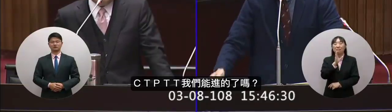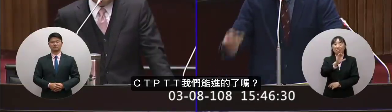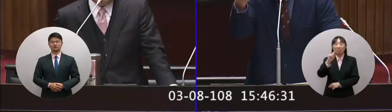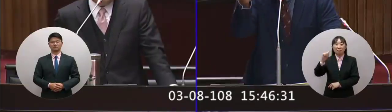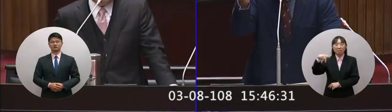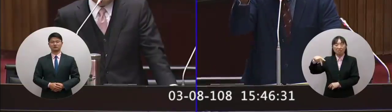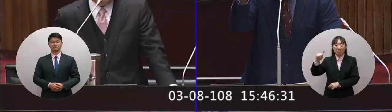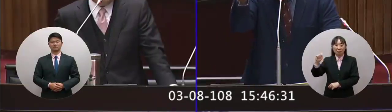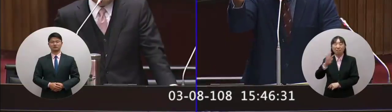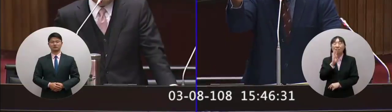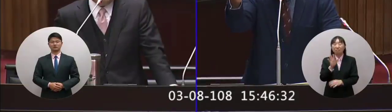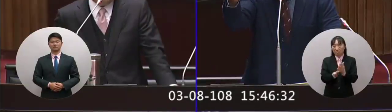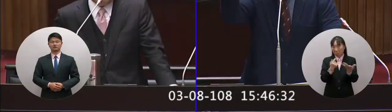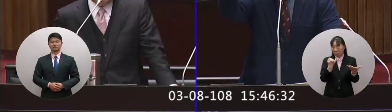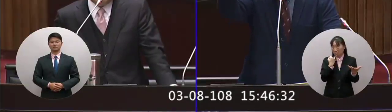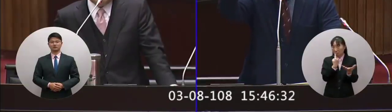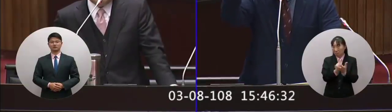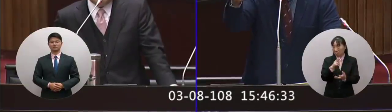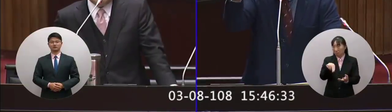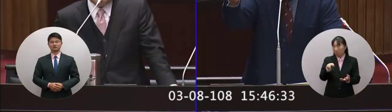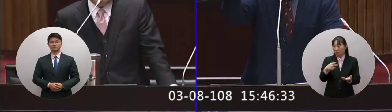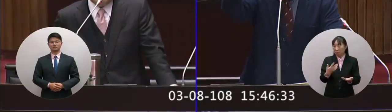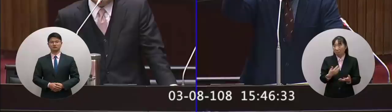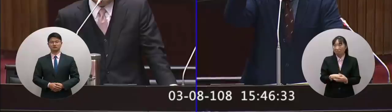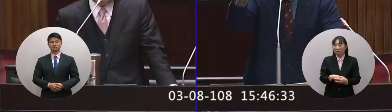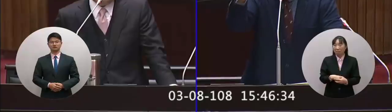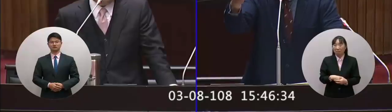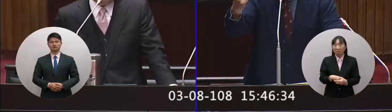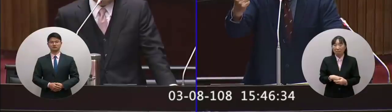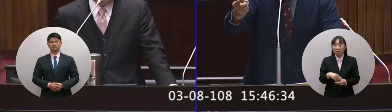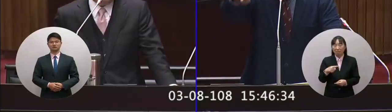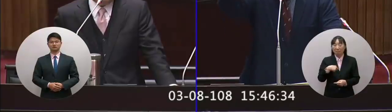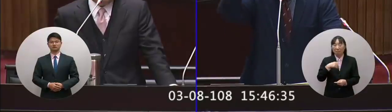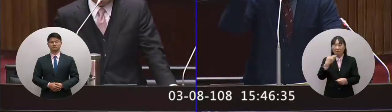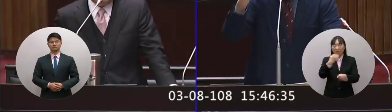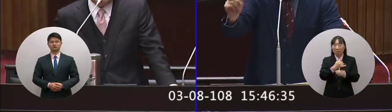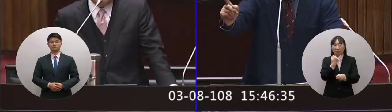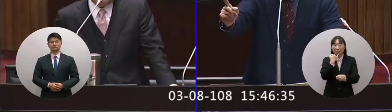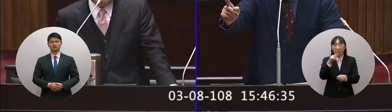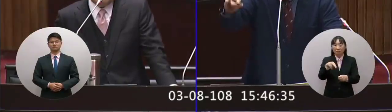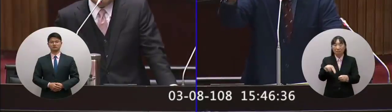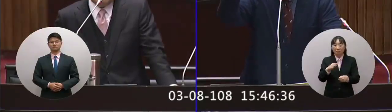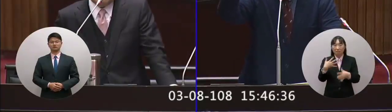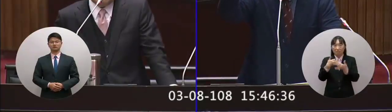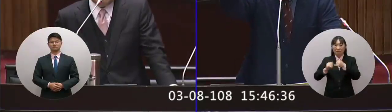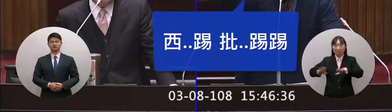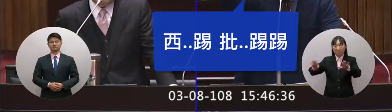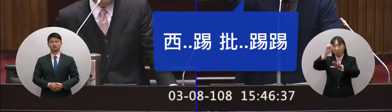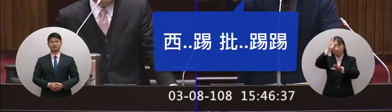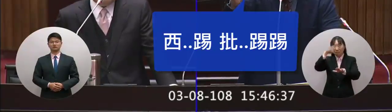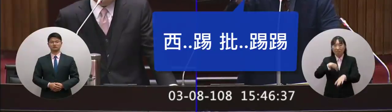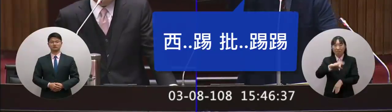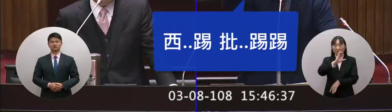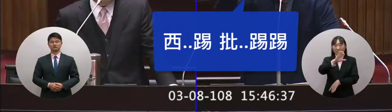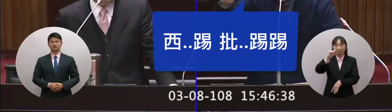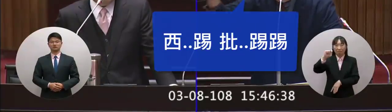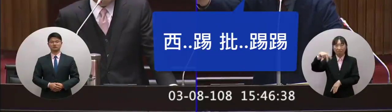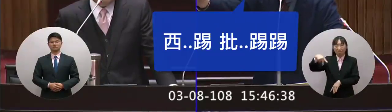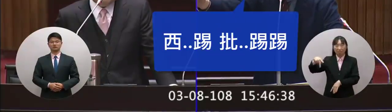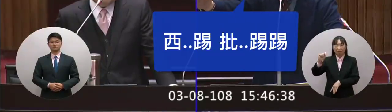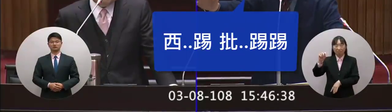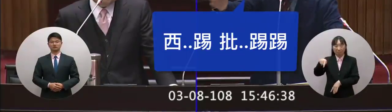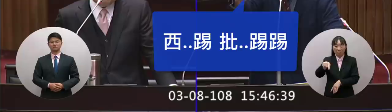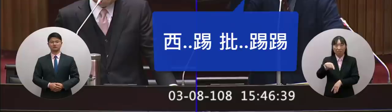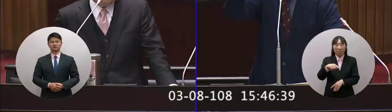進得了嗎你最重要的馬英九推RCEP民進黨推CTP